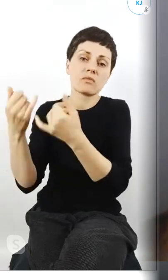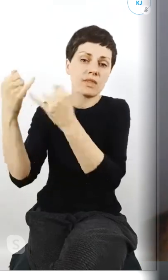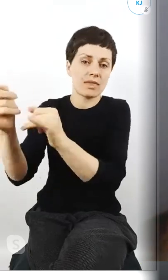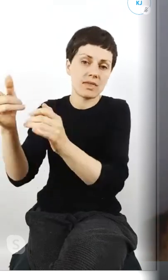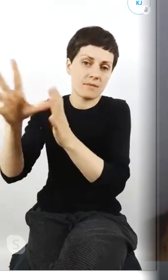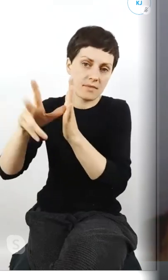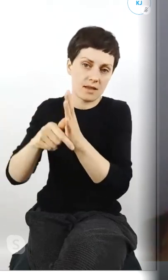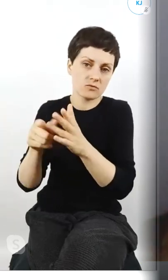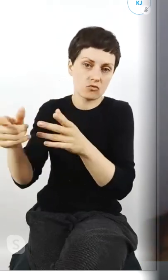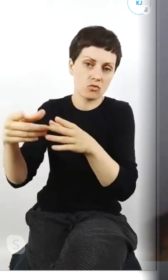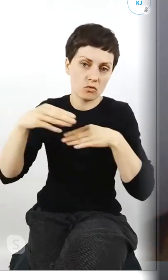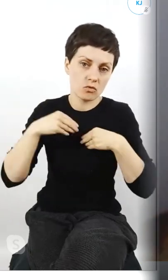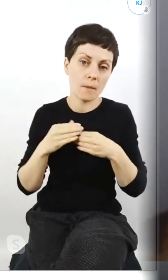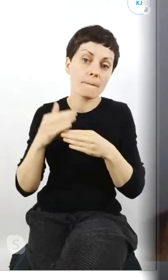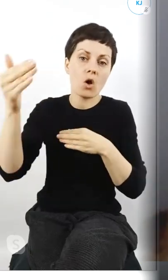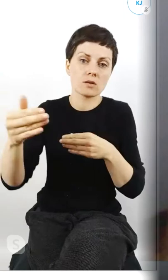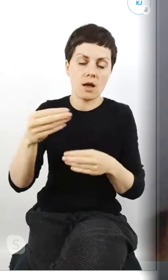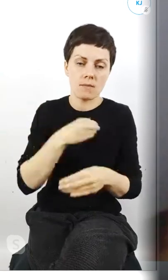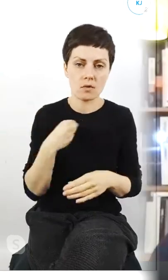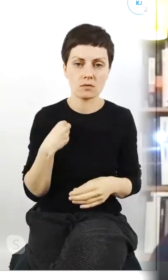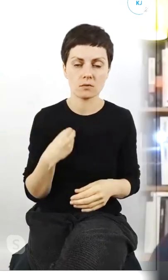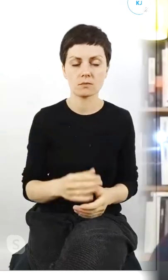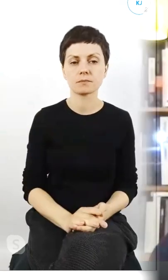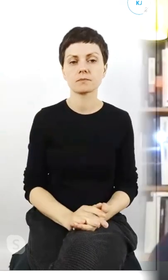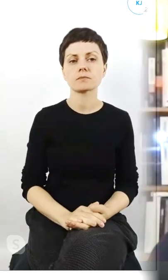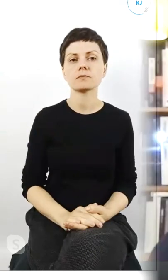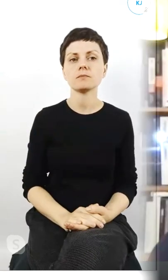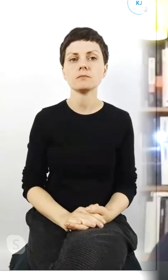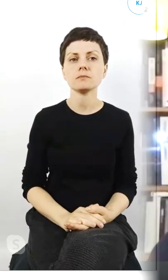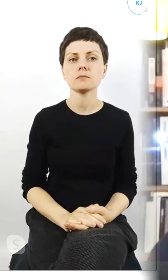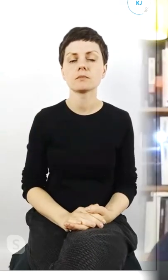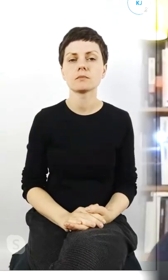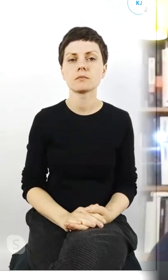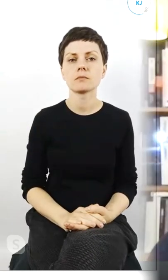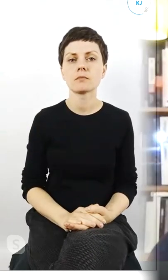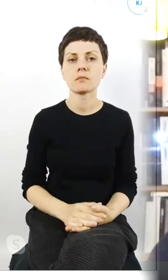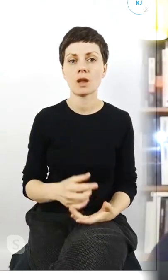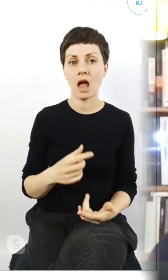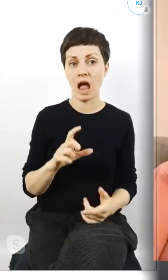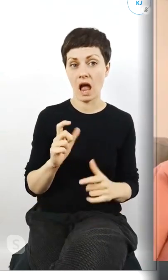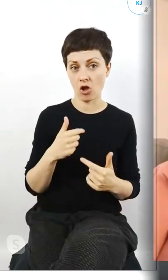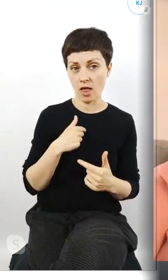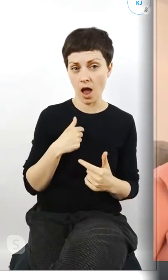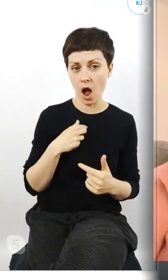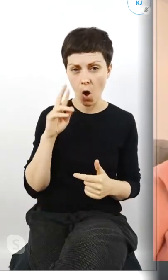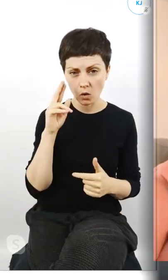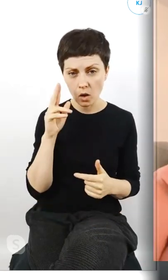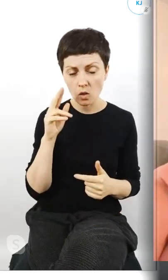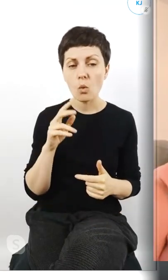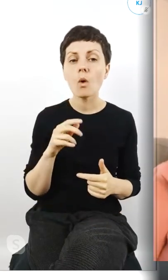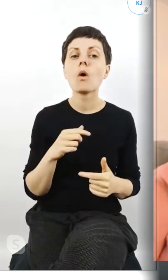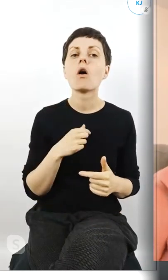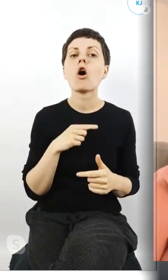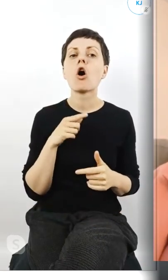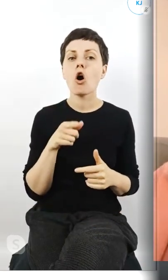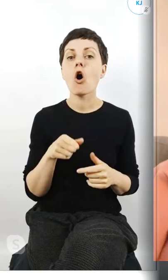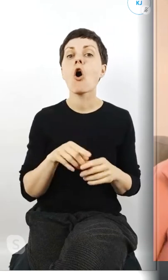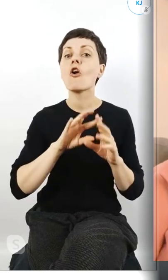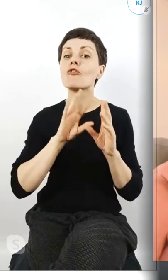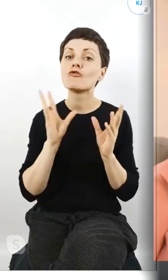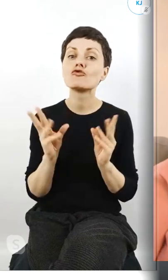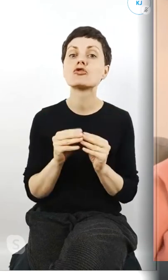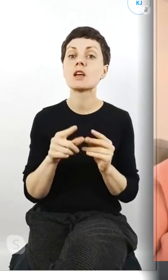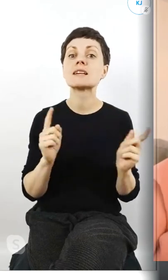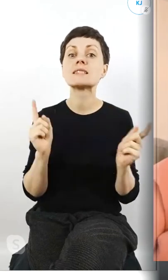miast poza Polską ja z tego co się orientuję to właśnie te wszystkie spotkania